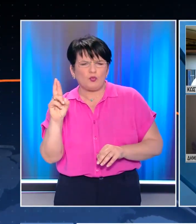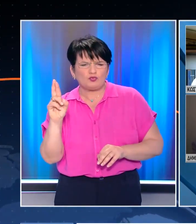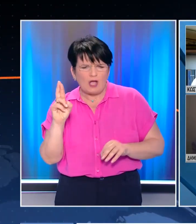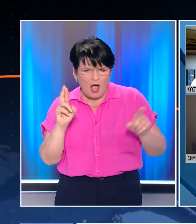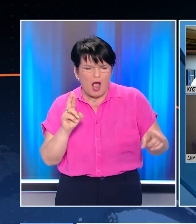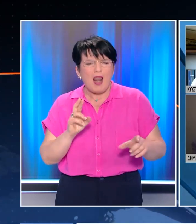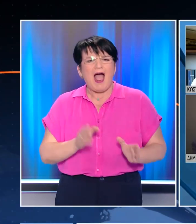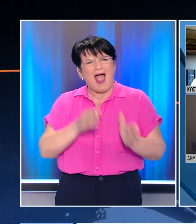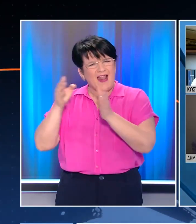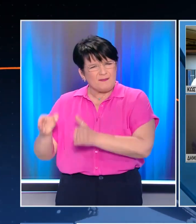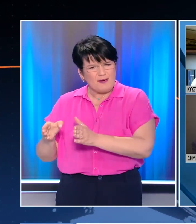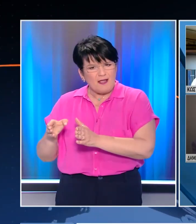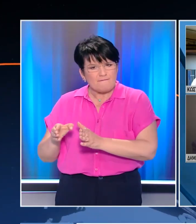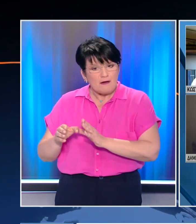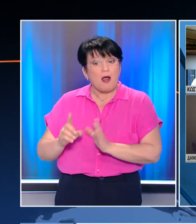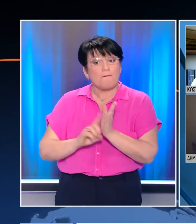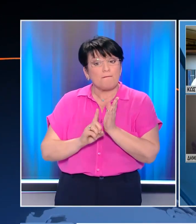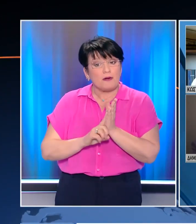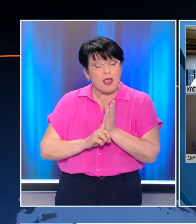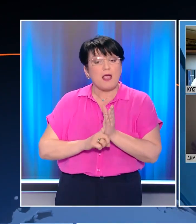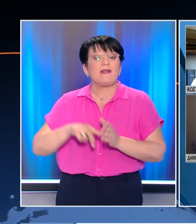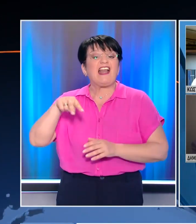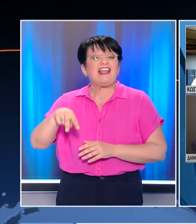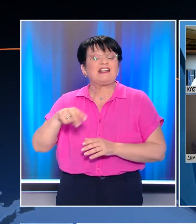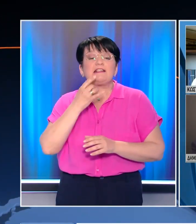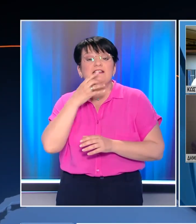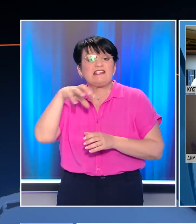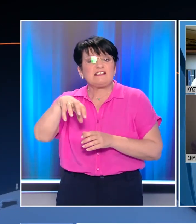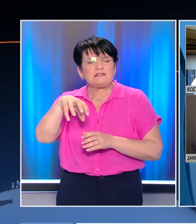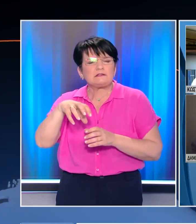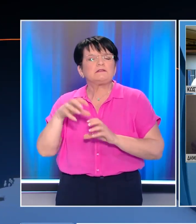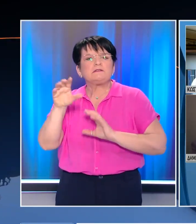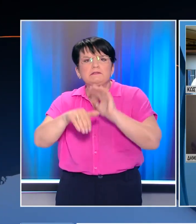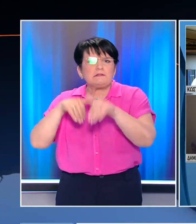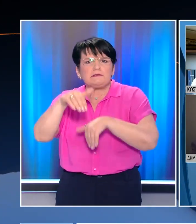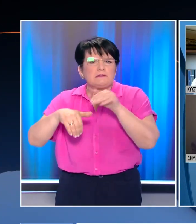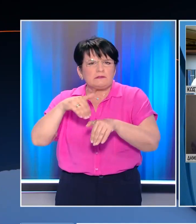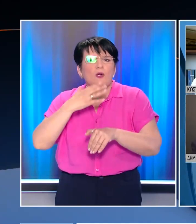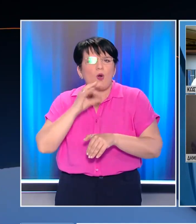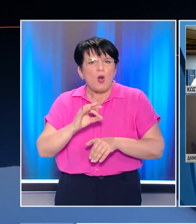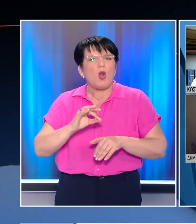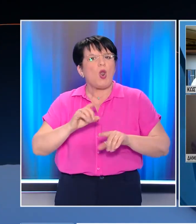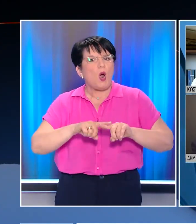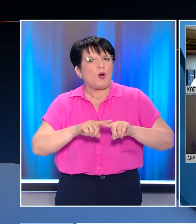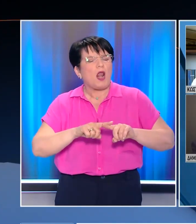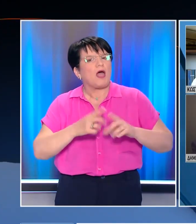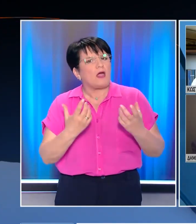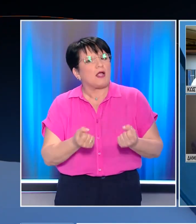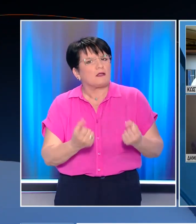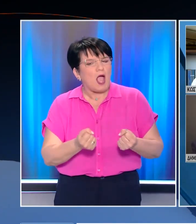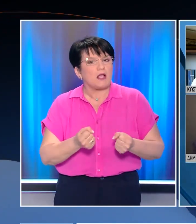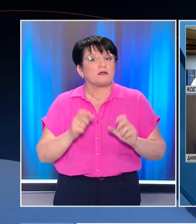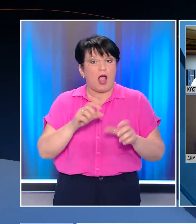όμως πρέπει να εντείνουμε και να βουλέψει ο λιγνίτης ώστε να μπορέσει να αποκριθεί αλλά για να βουλέψει όμως ο